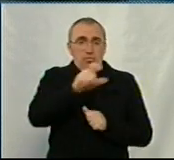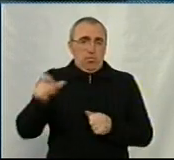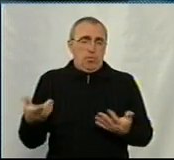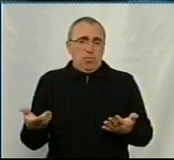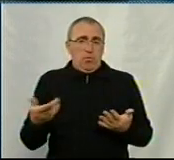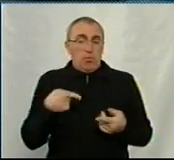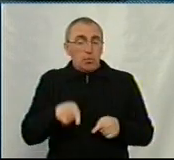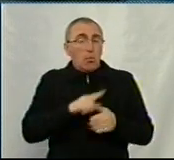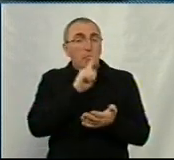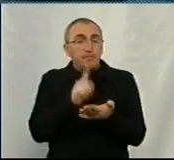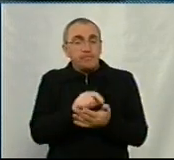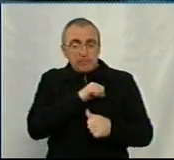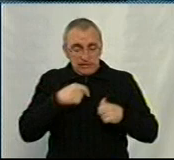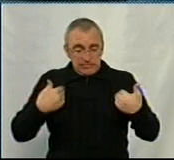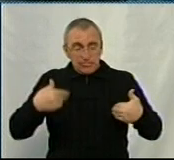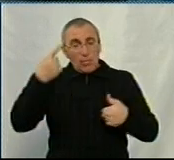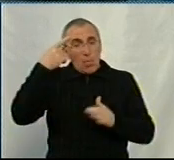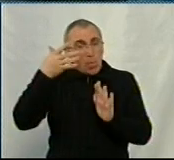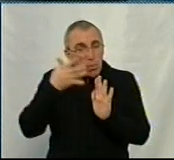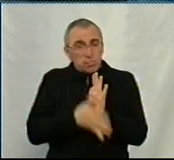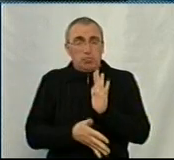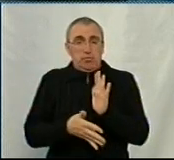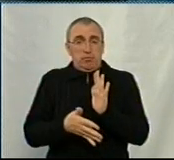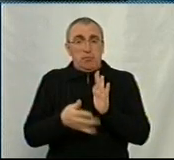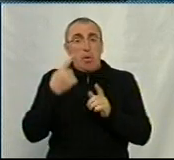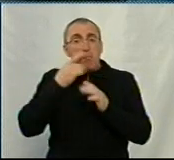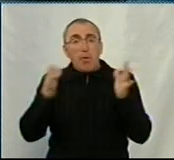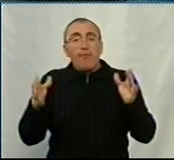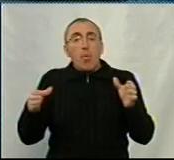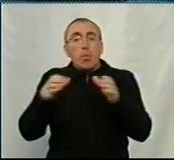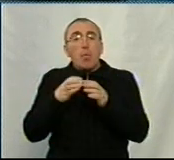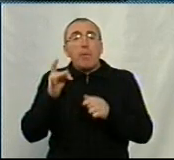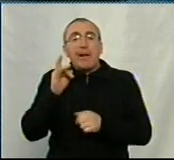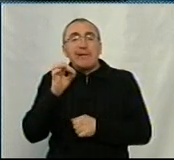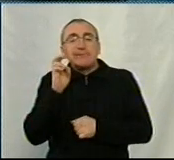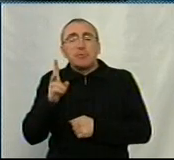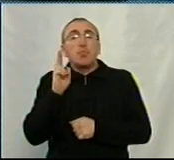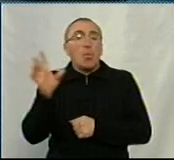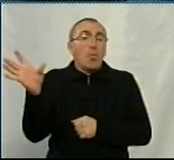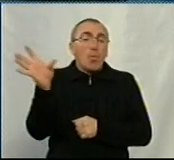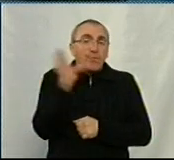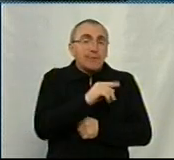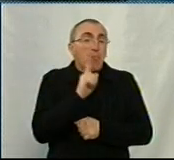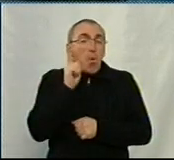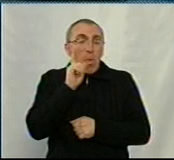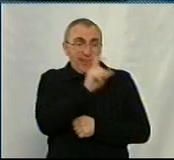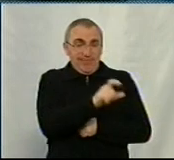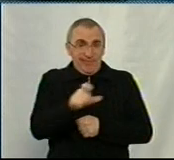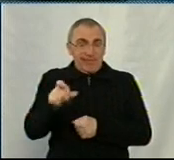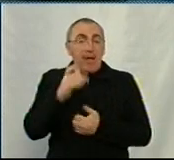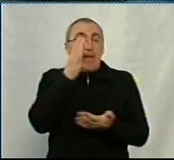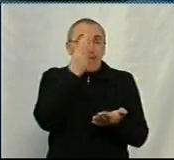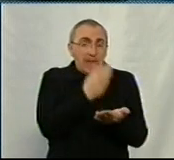тут ми повинні саме розуміти, хто в найбільшій групі ризику. Тому що у всіх цих молодих людей є